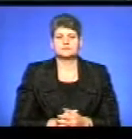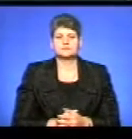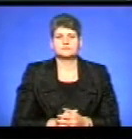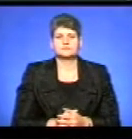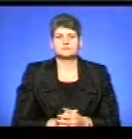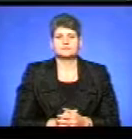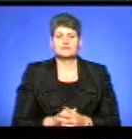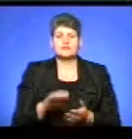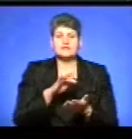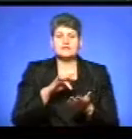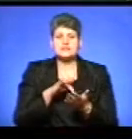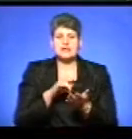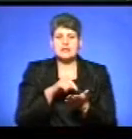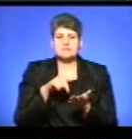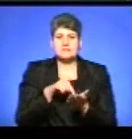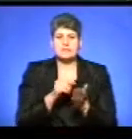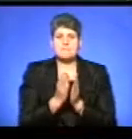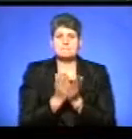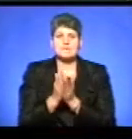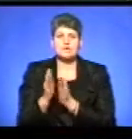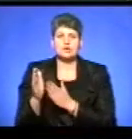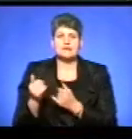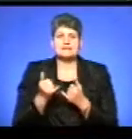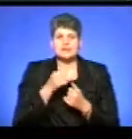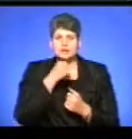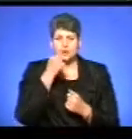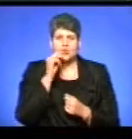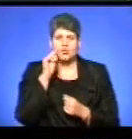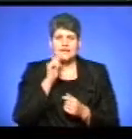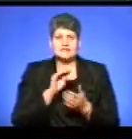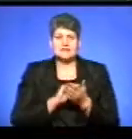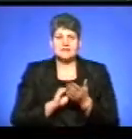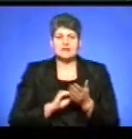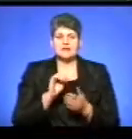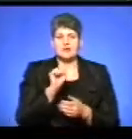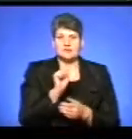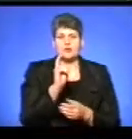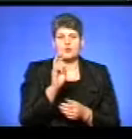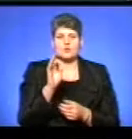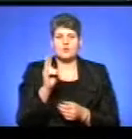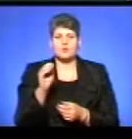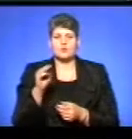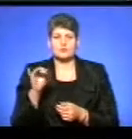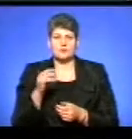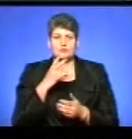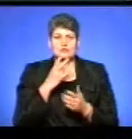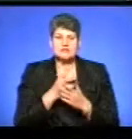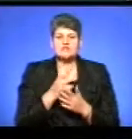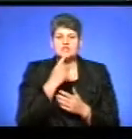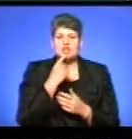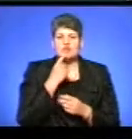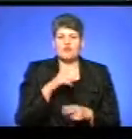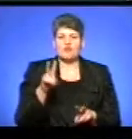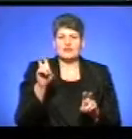У Центральній міській бібліотеці для дорослих український письменник Андрій Кокотюха репрезентував проєкт «Червоний» без